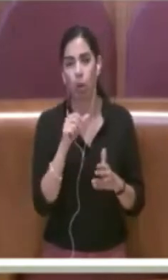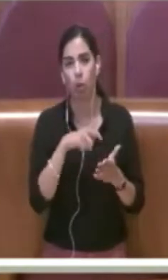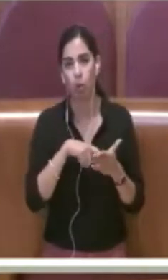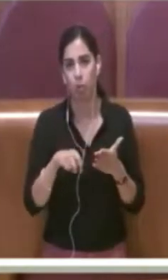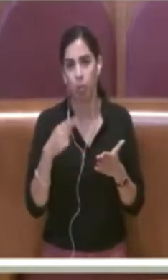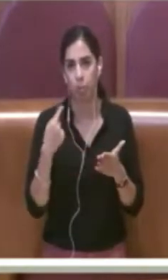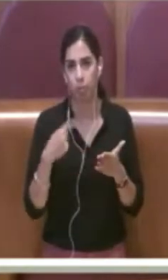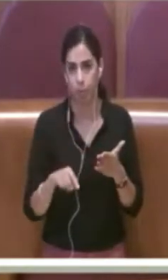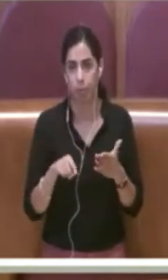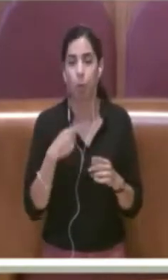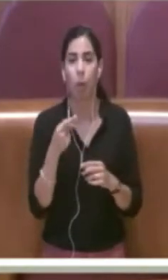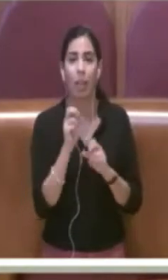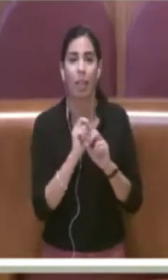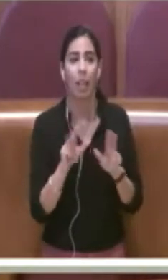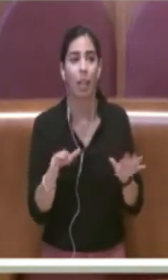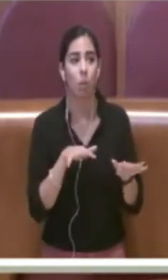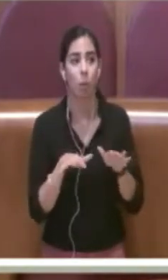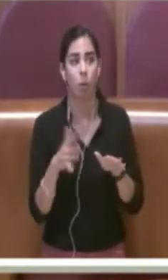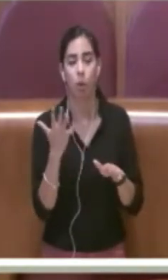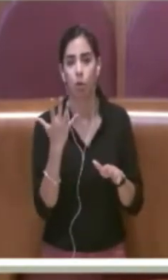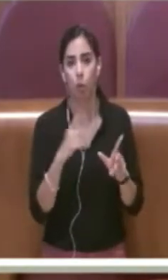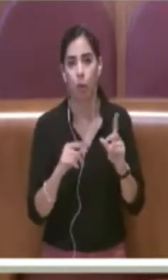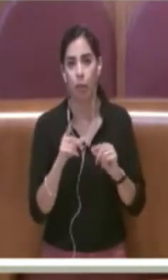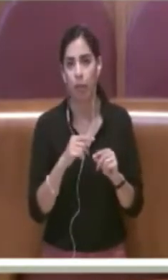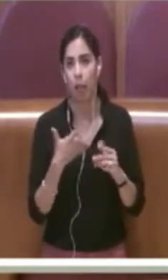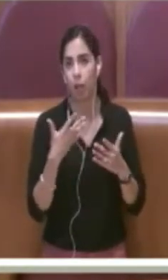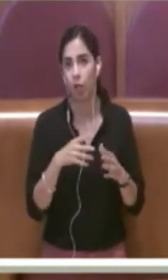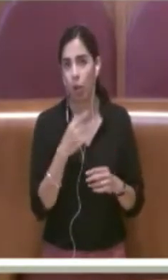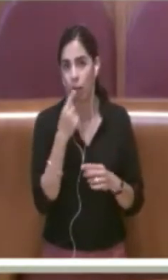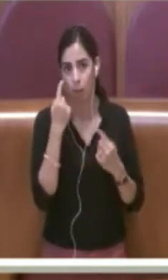dichiarazione per il Movimento 5 Stelle l'ha fatta la Presidente Zorta.